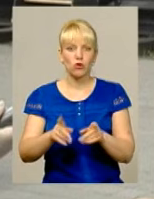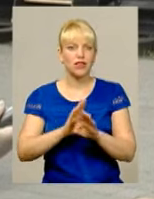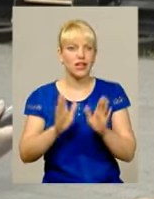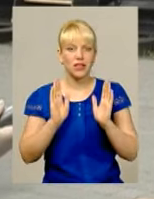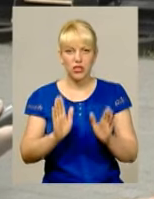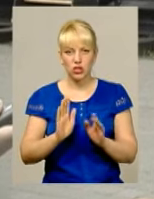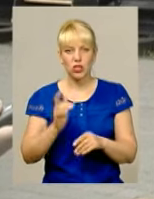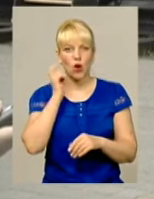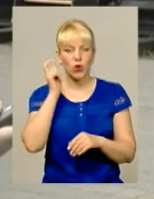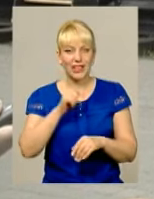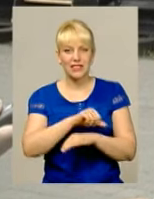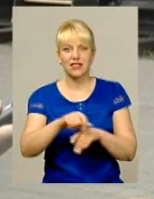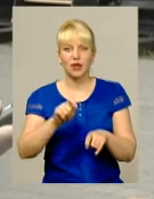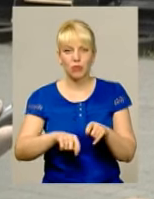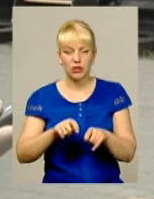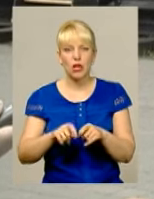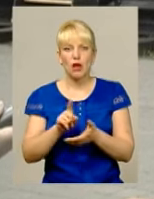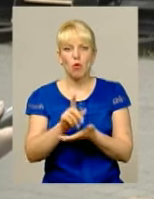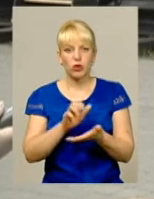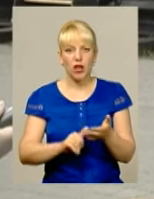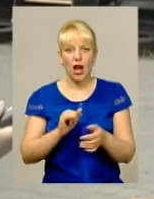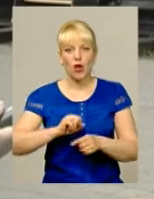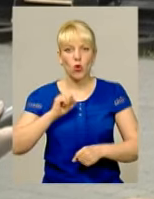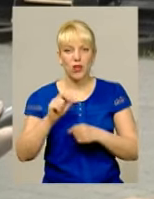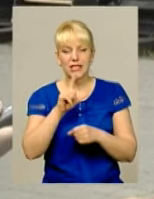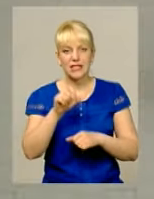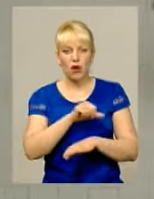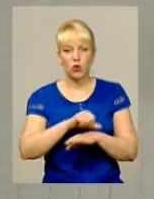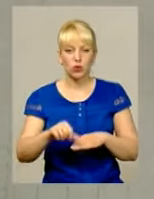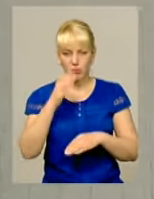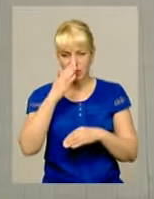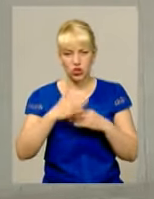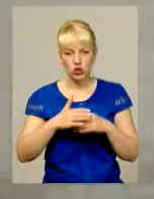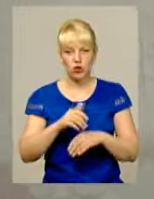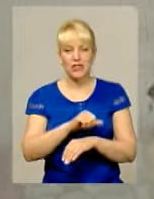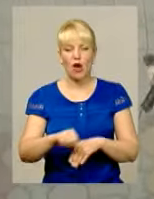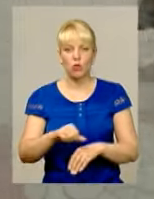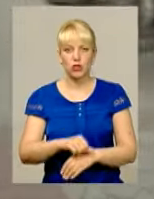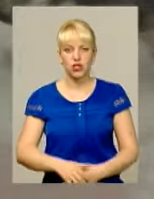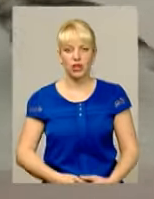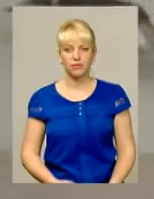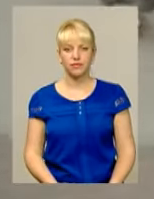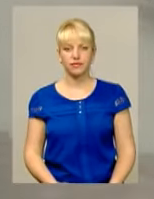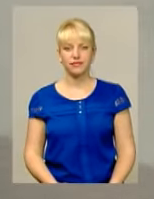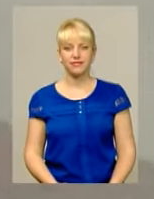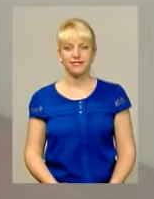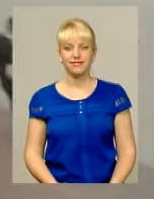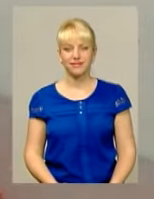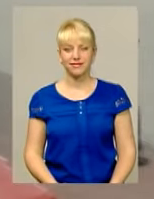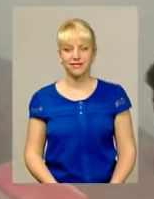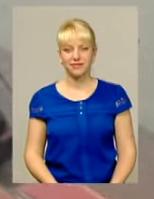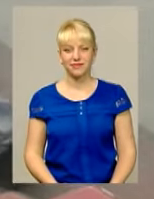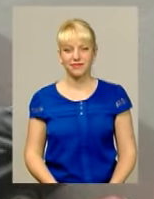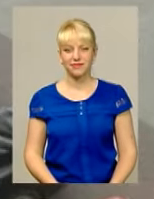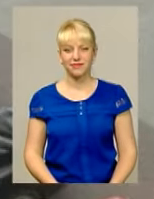українських митників та податківців А й колег із закордону ближнього заробіжжя Тетяна Просикар, Юрій Чорний для інформаційного